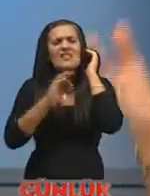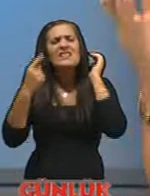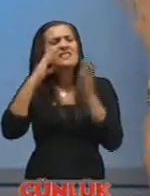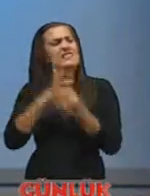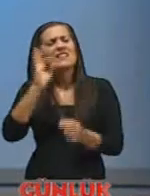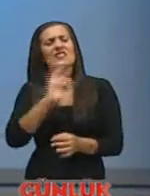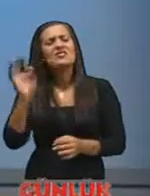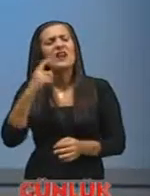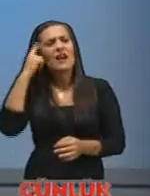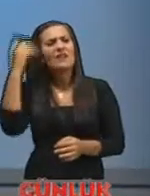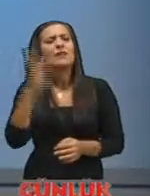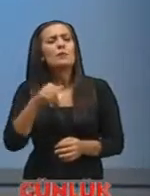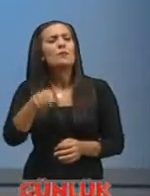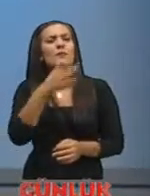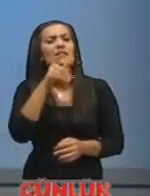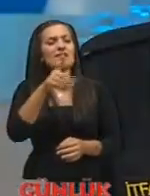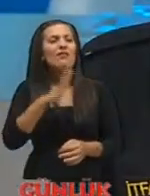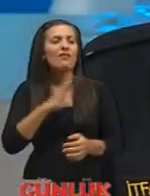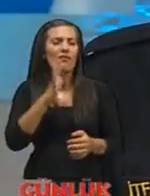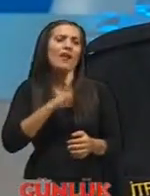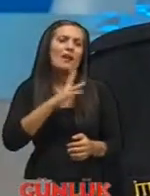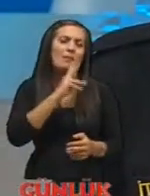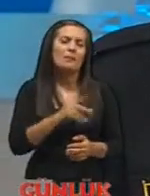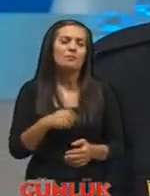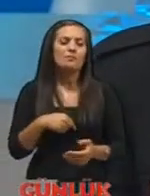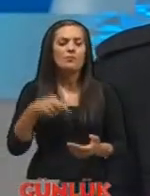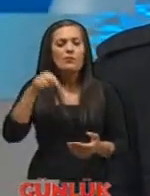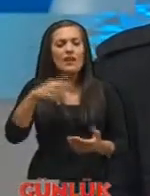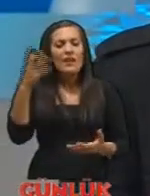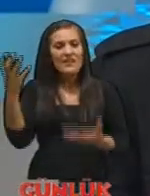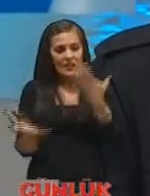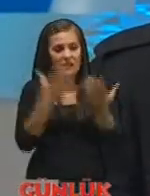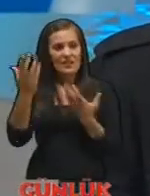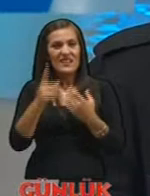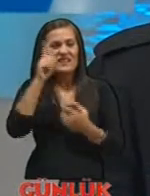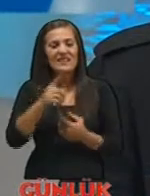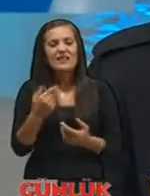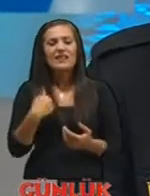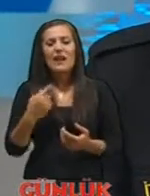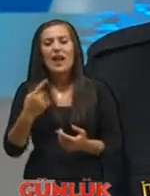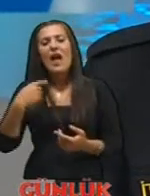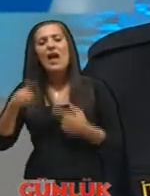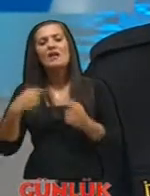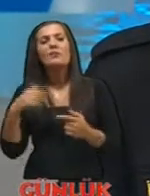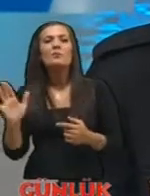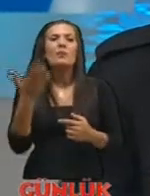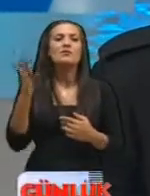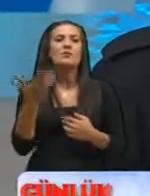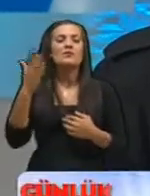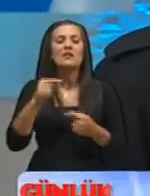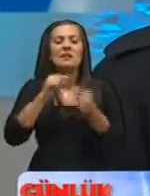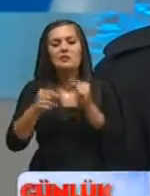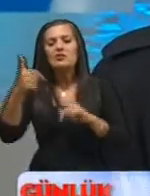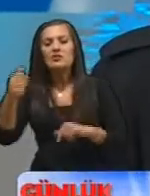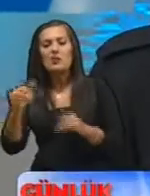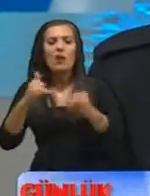aklına gelmiyor bu bilgilerde sizde var eminim evet yani yangınların sebepleri ihmalden başlayabiliriz ihmallerden bahsettiğiniz gibi kibrit